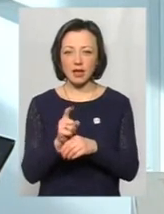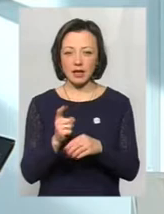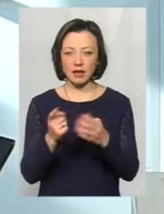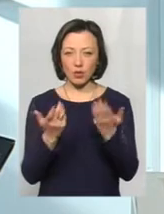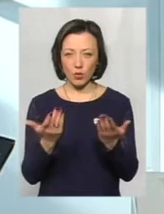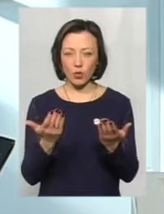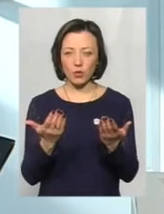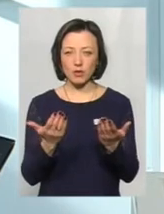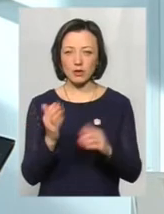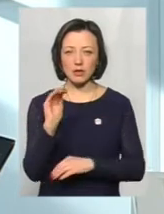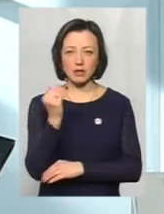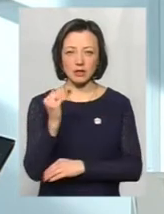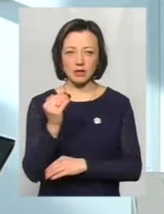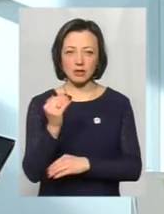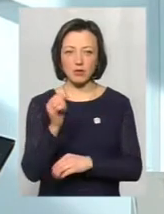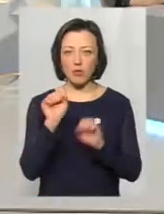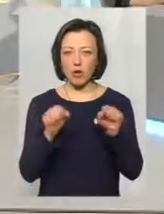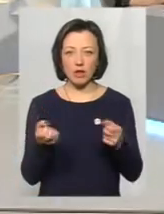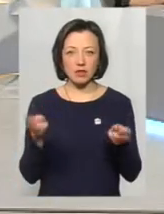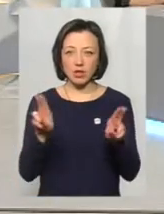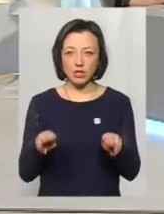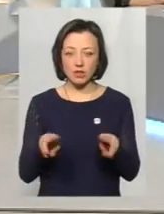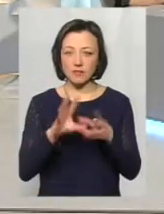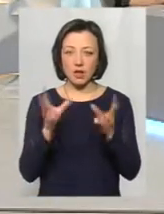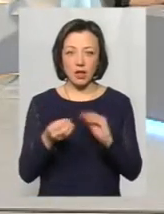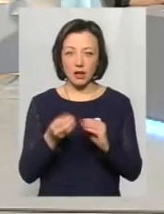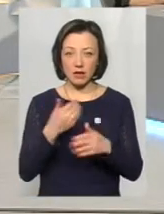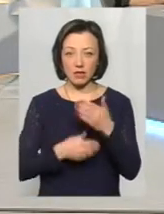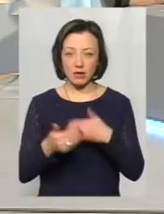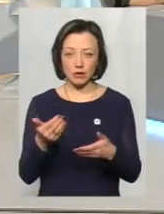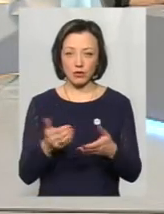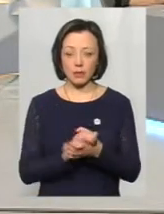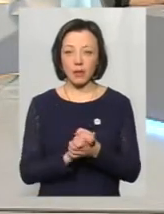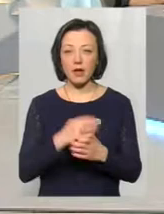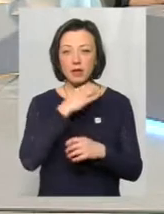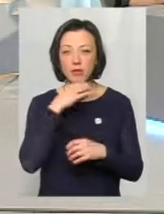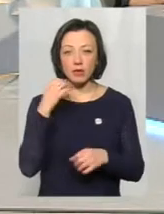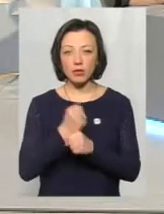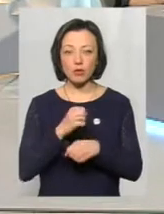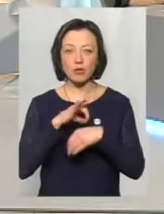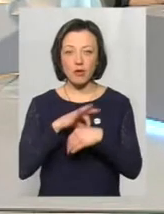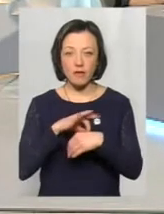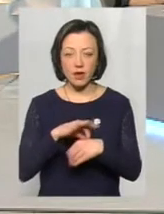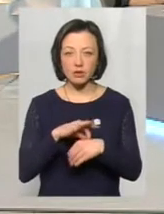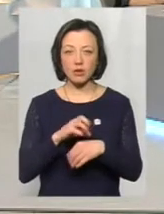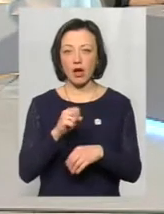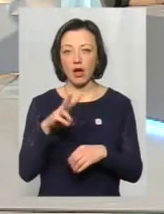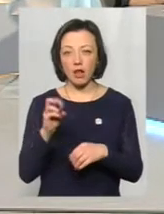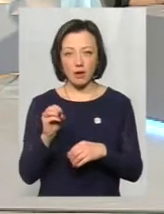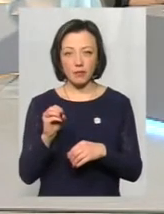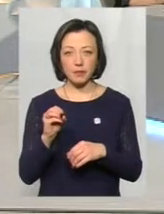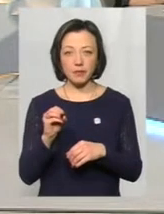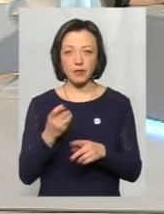тому що дитина могла залишитись взагалі інвалідом. Дуже багато роботи було проведено, але